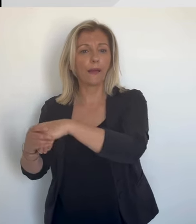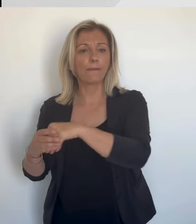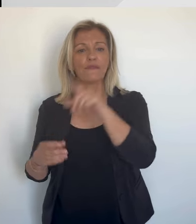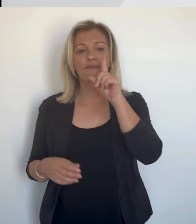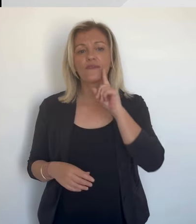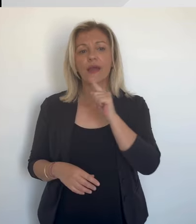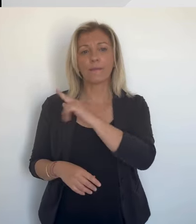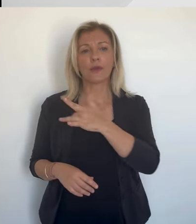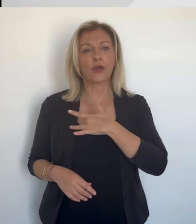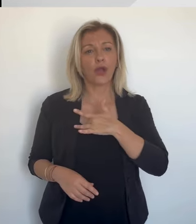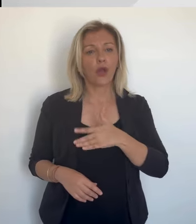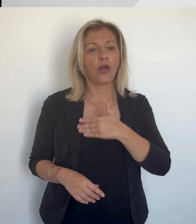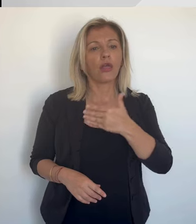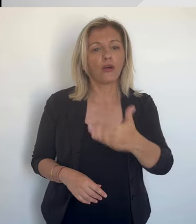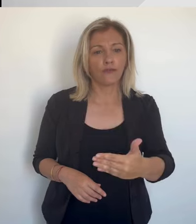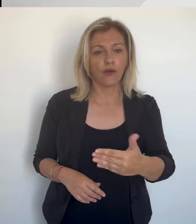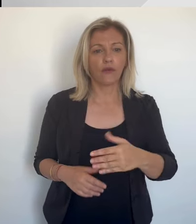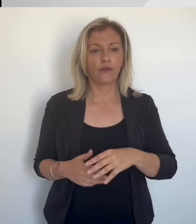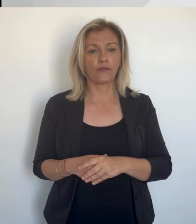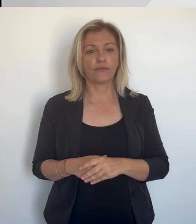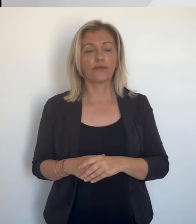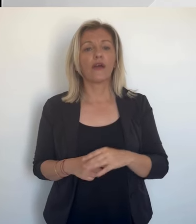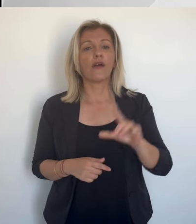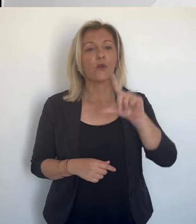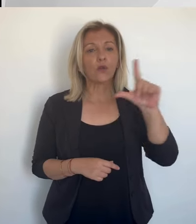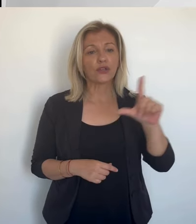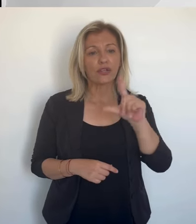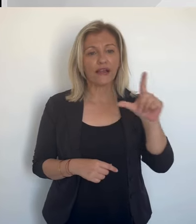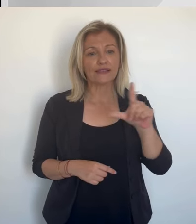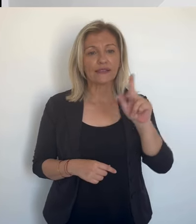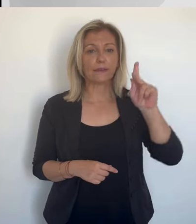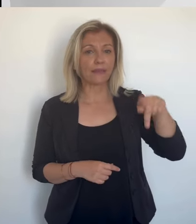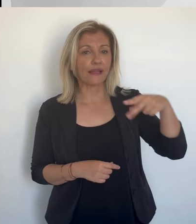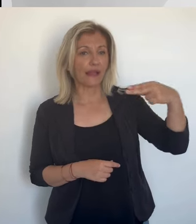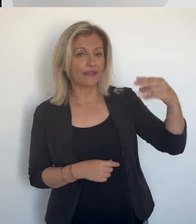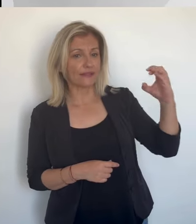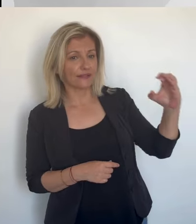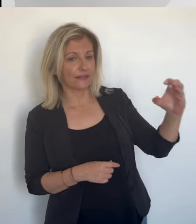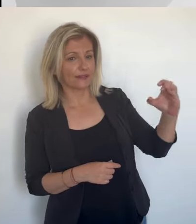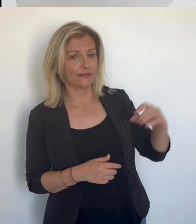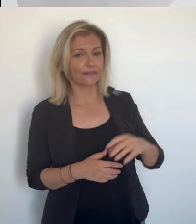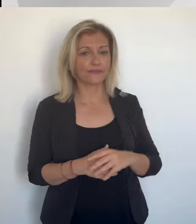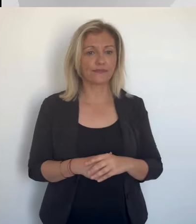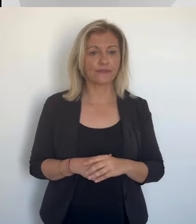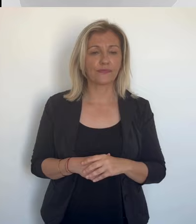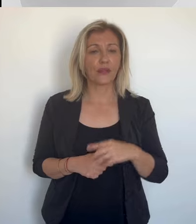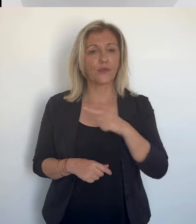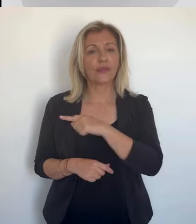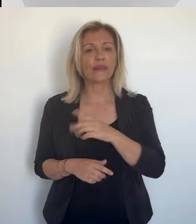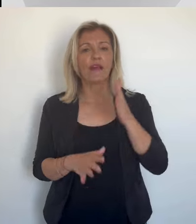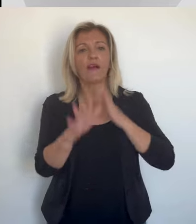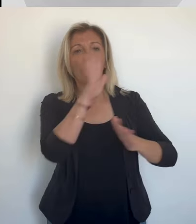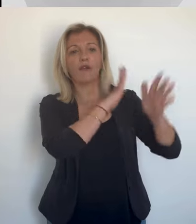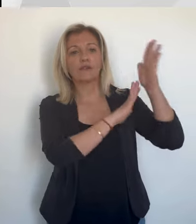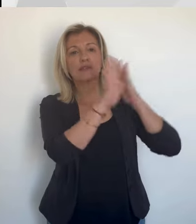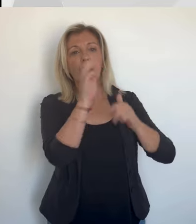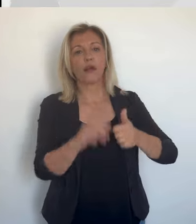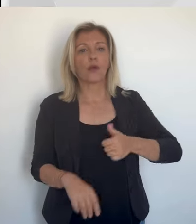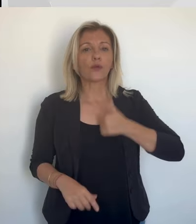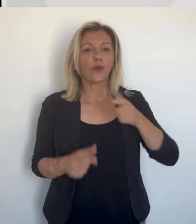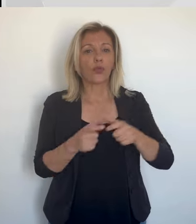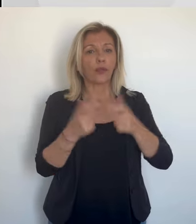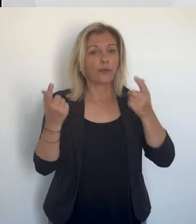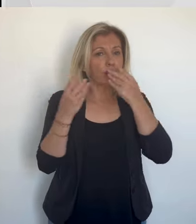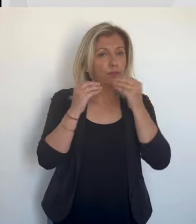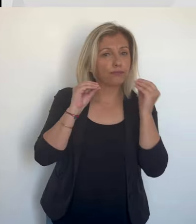sa famille politique face à lui, Emmanuel Dominici pour Corinne Front et Jean-François Louchagne pour le PNC. L'entrepreneur, néophyte en politique,